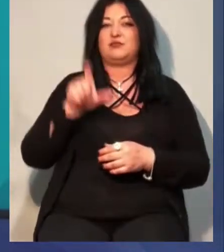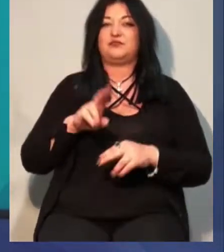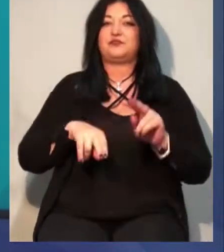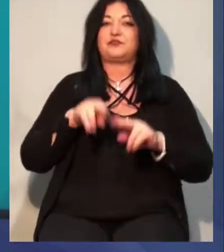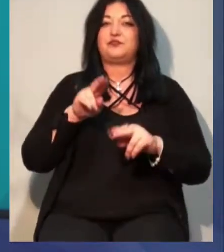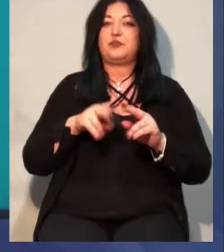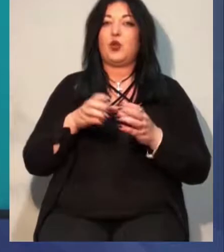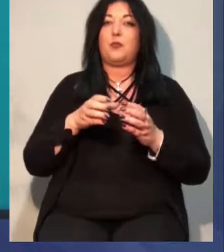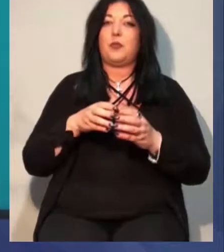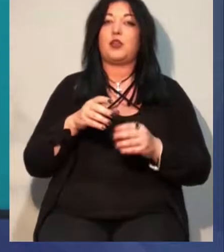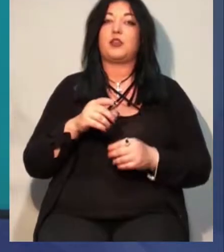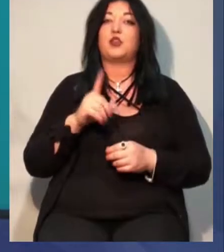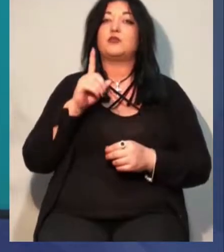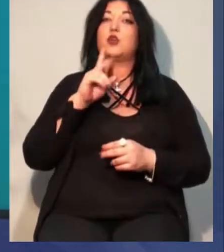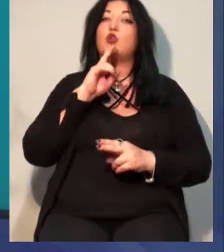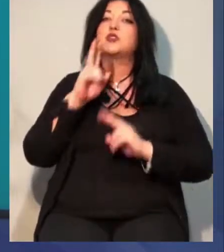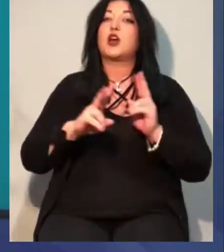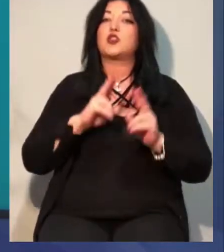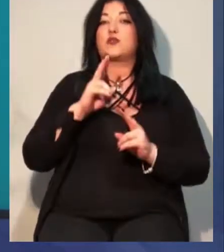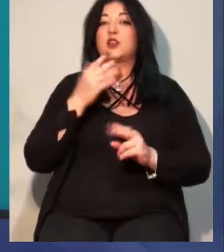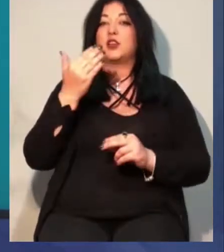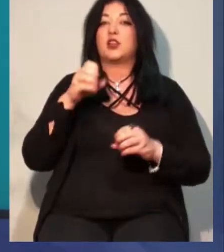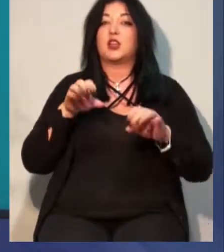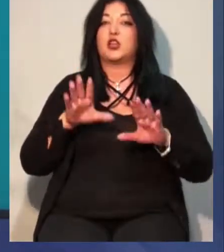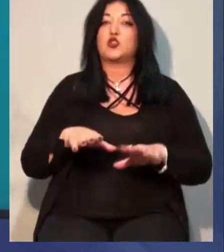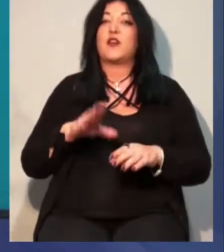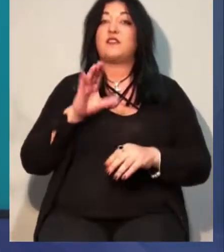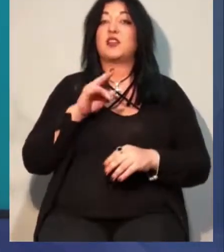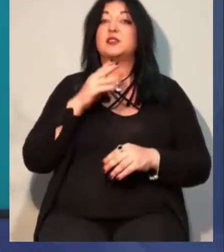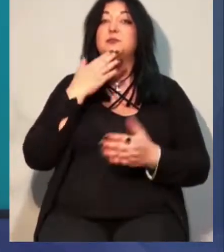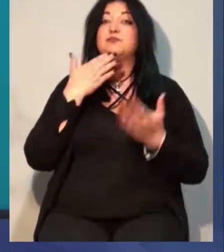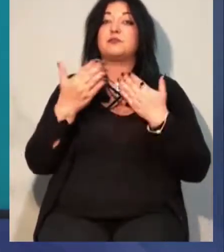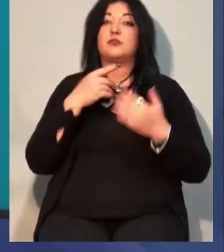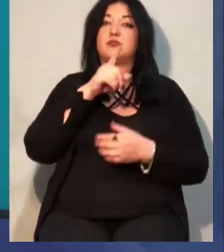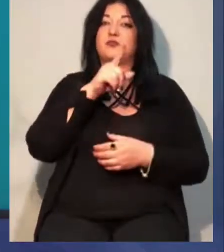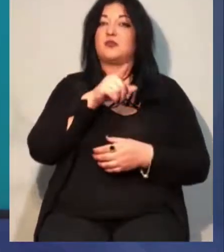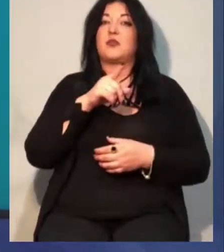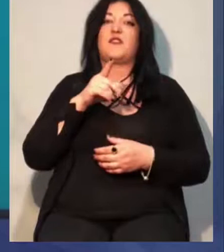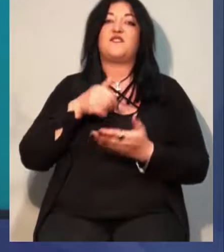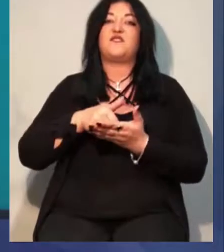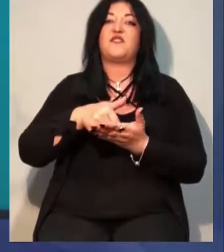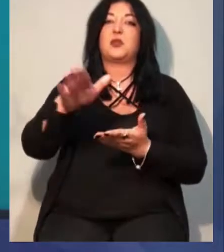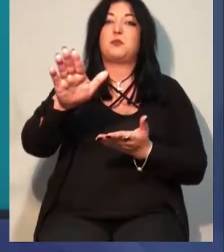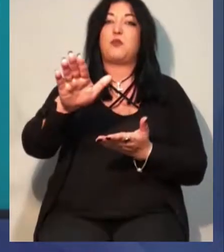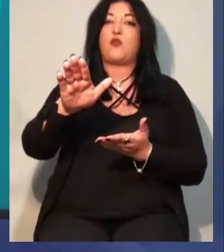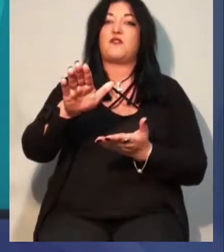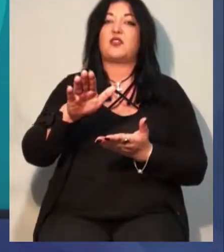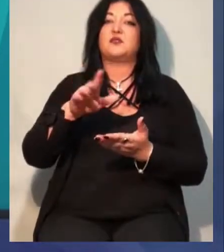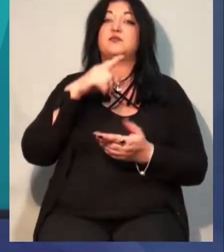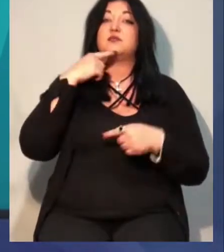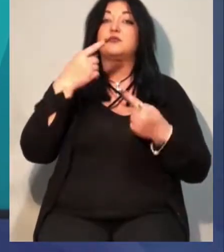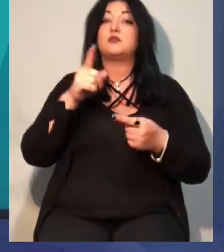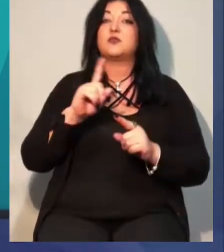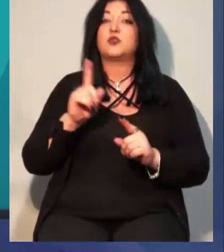«Мода» оскаржувати їхні рішення. Від спілкування з журналістами Суспільного там відмовилися, посилаючись на відсутність